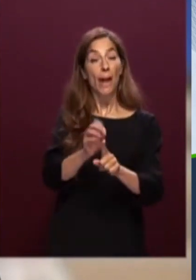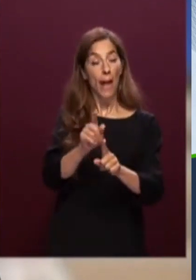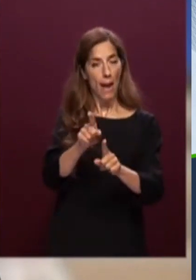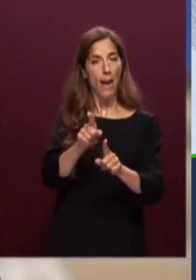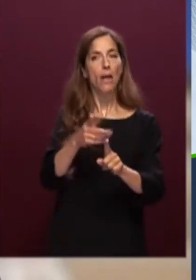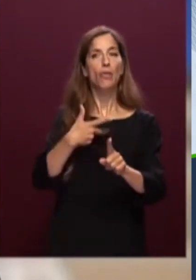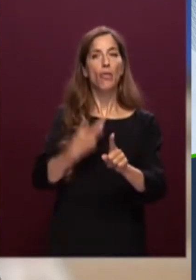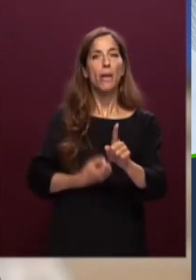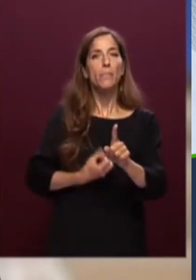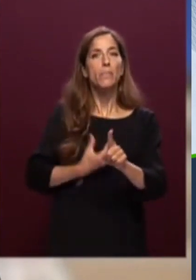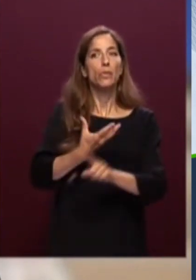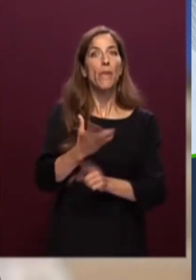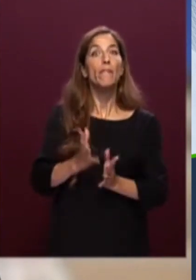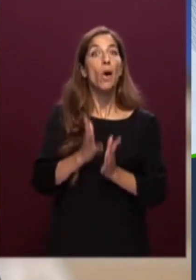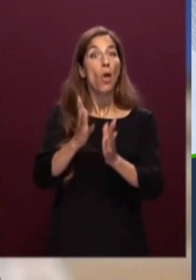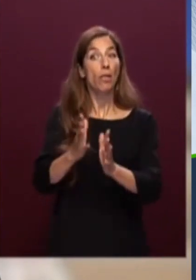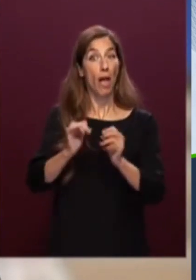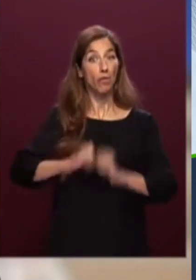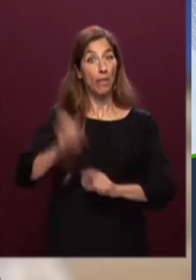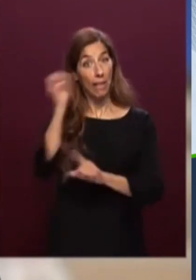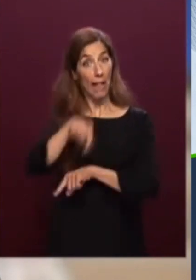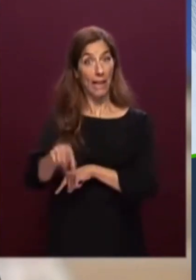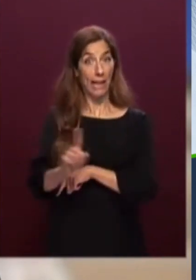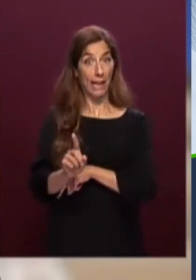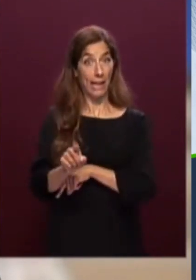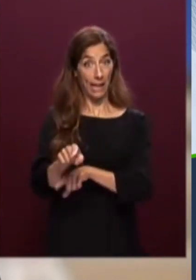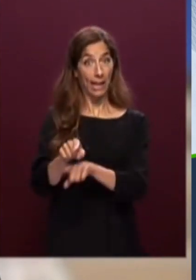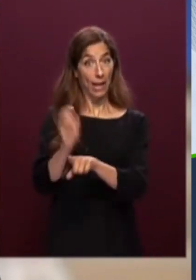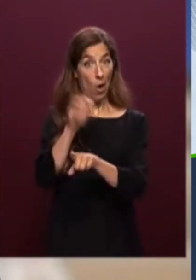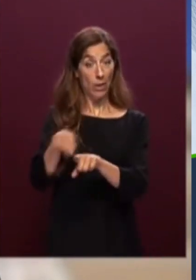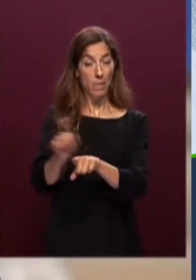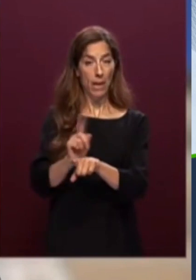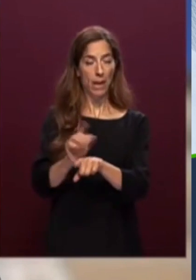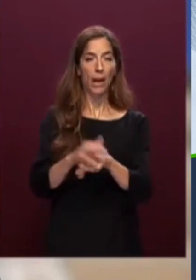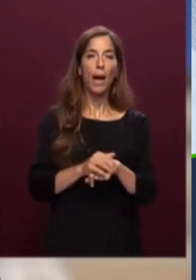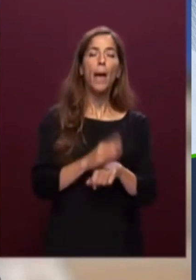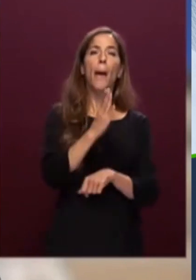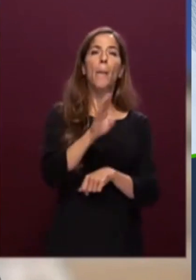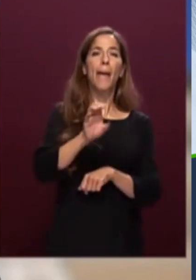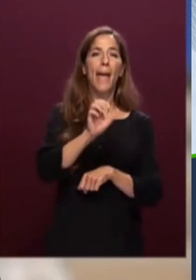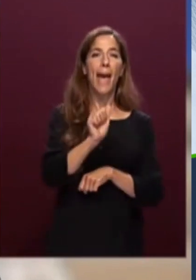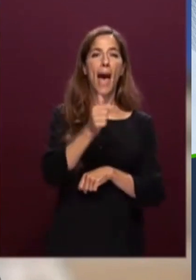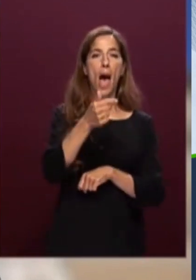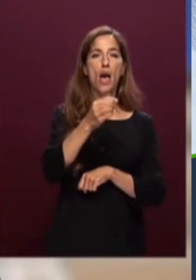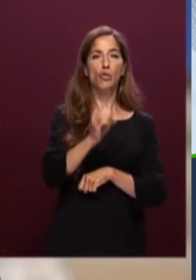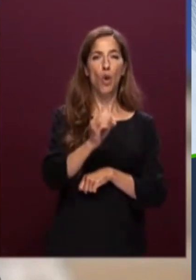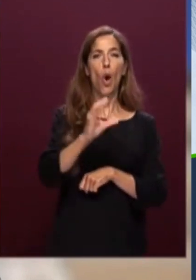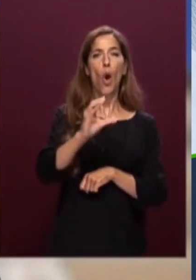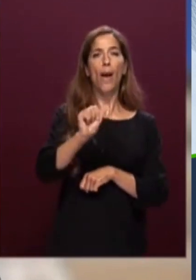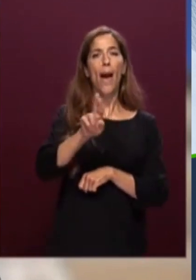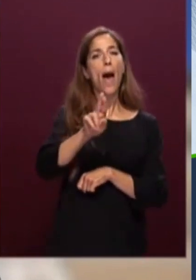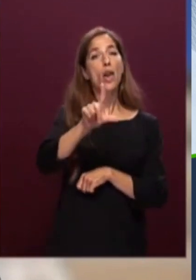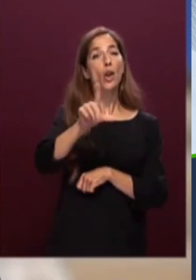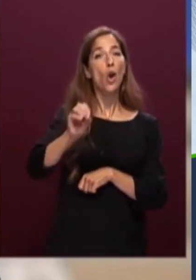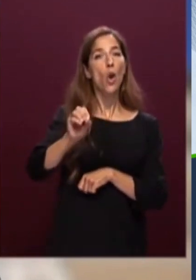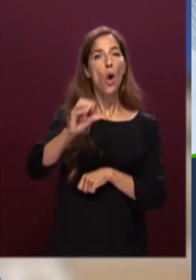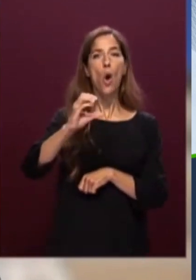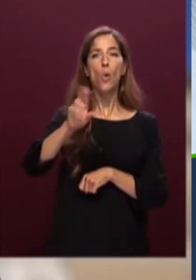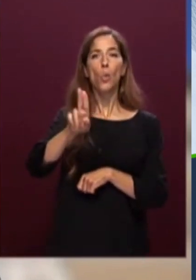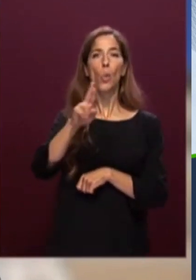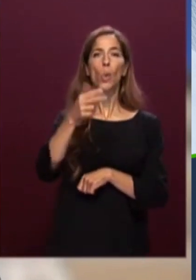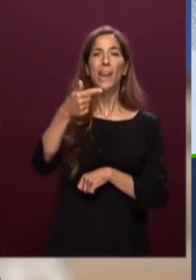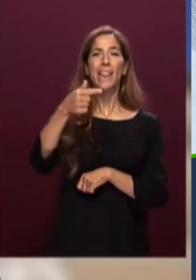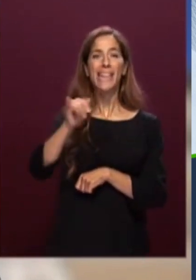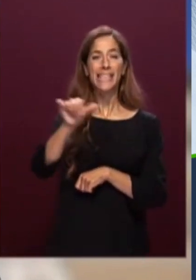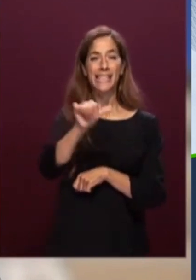Beato Carlo Acutis disse tutti nascono originali ma molti muoiono come fotocopie